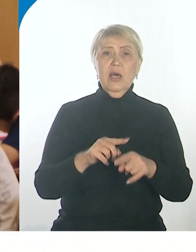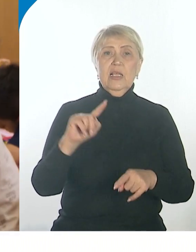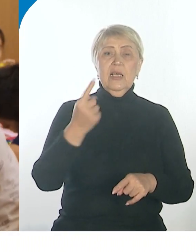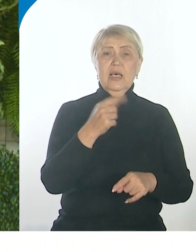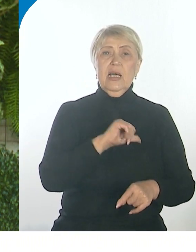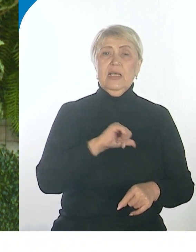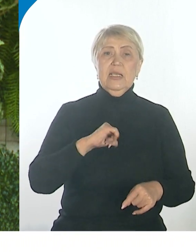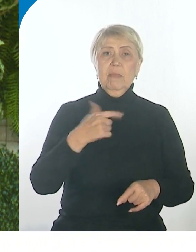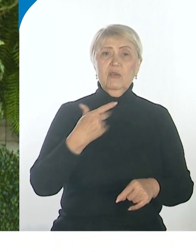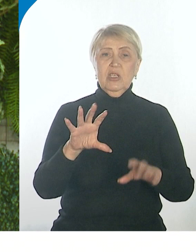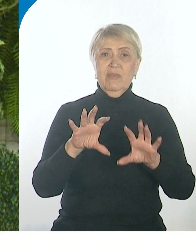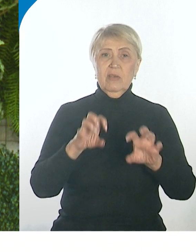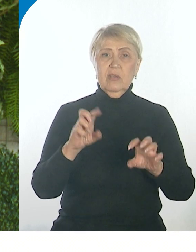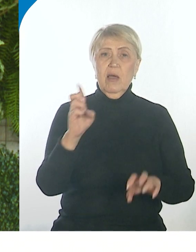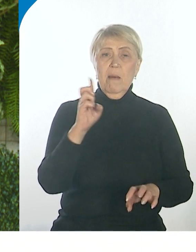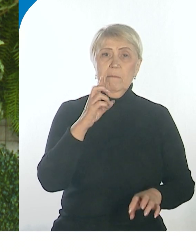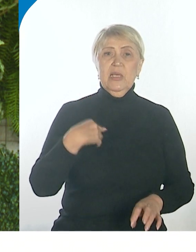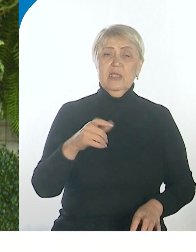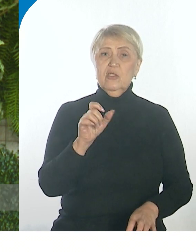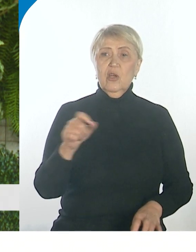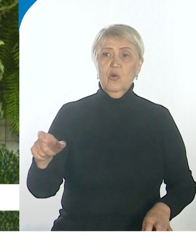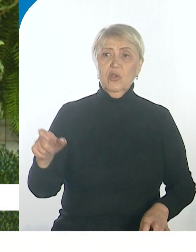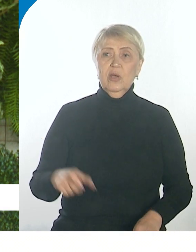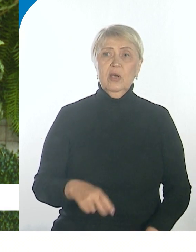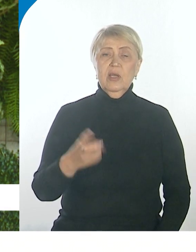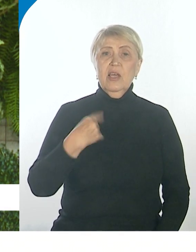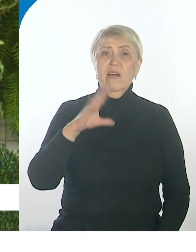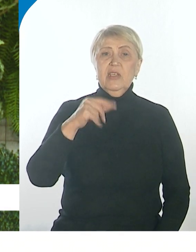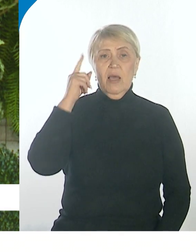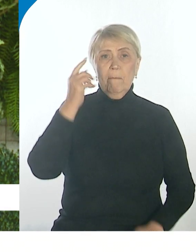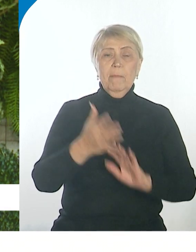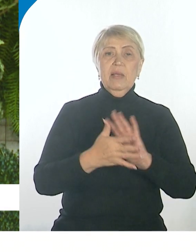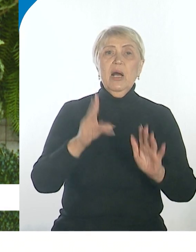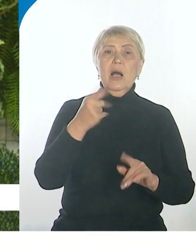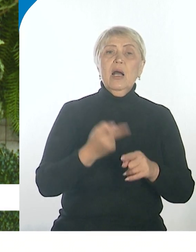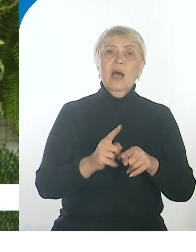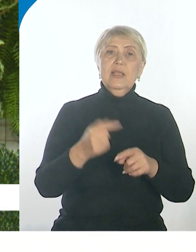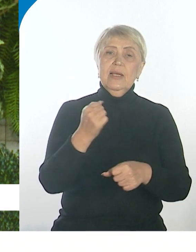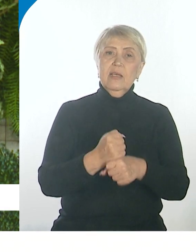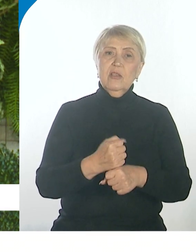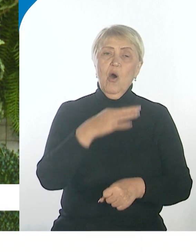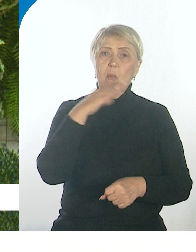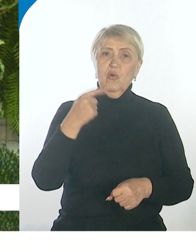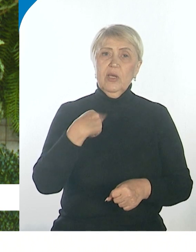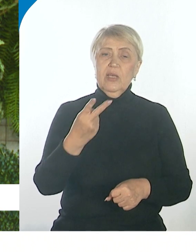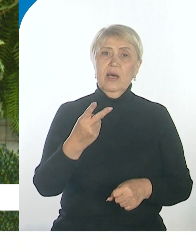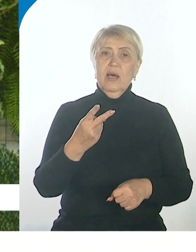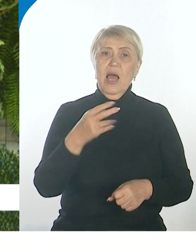востребованных бизнес-идей. Ну не все понимают, как это делать, что делать. Честно скажу, многих я отговорила.